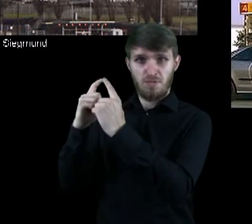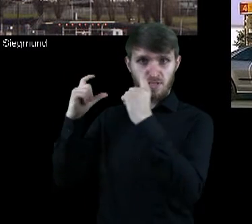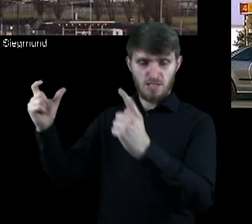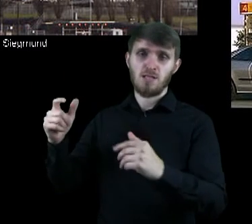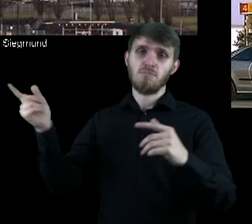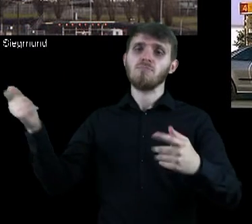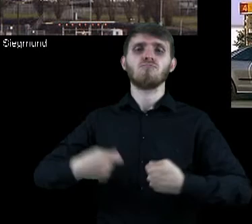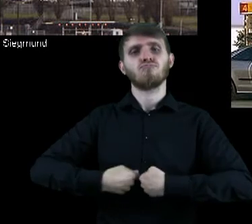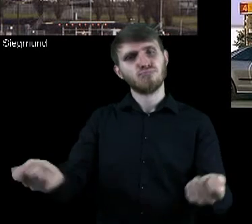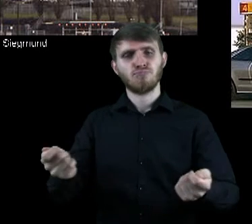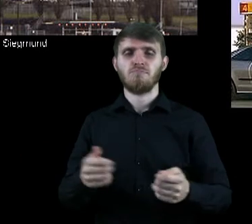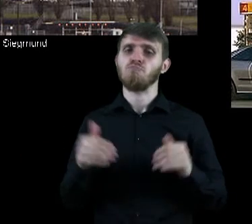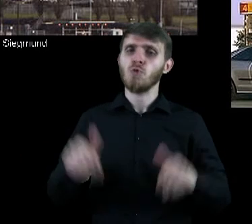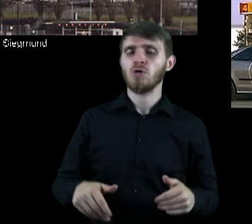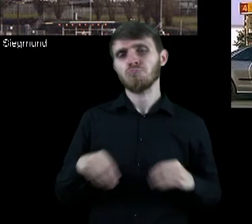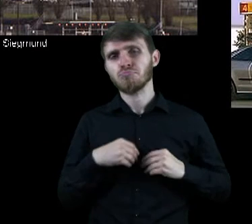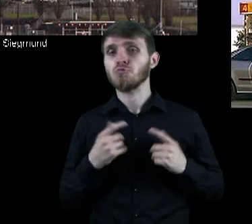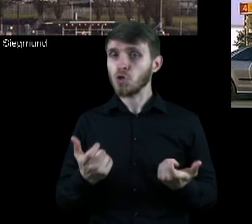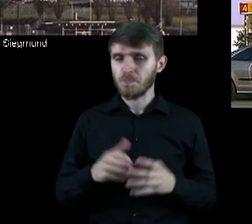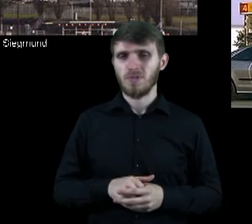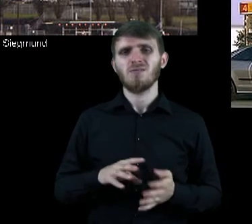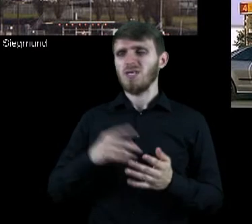rafineria może sprzedawać ropę u siebie.